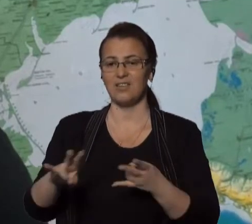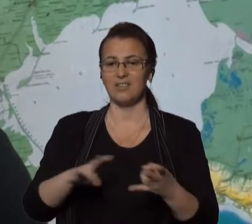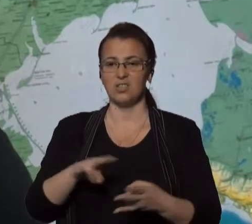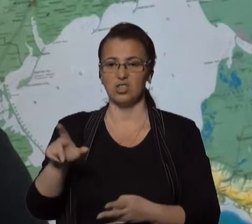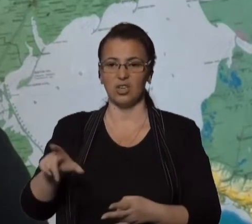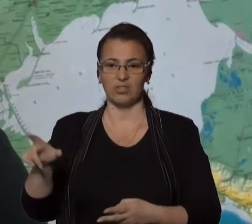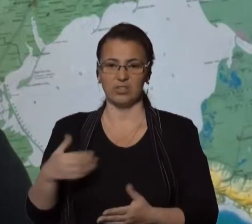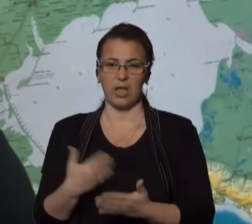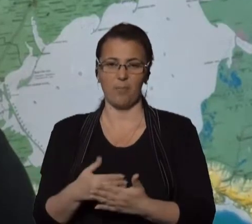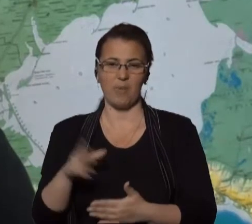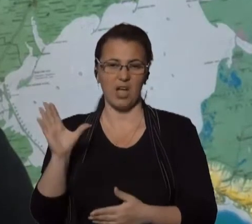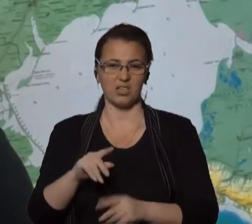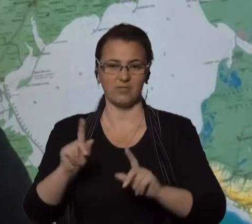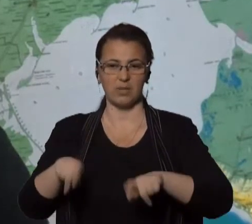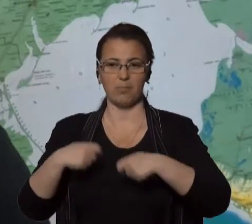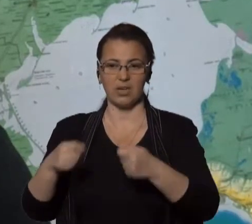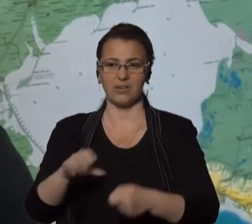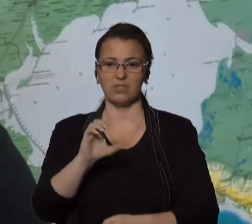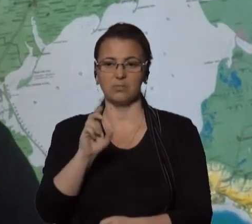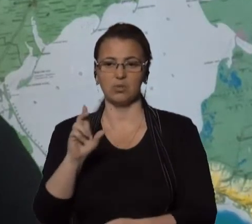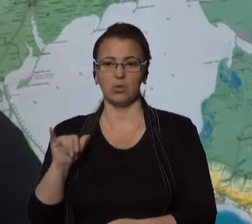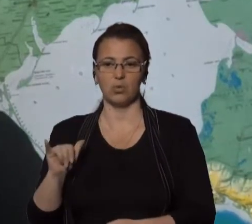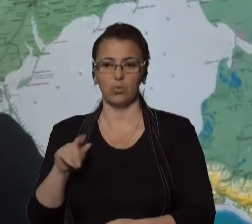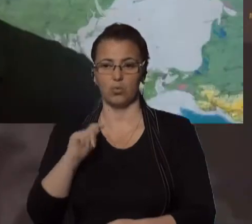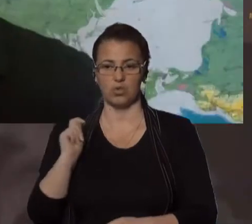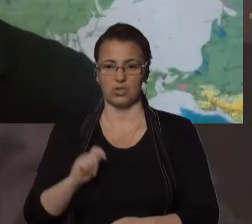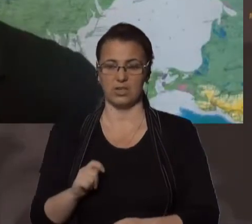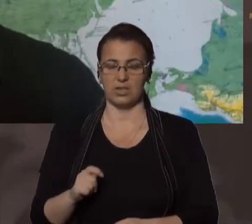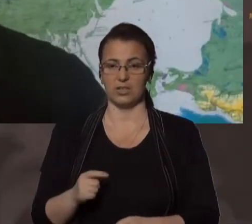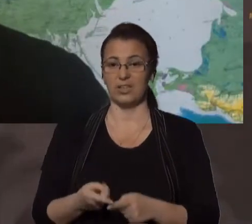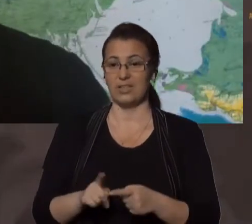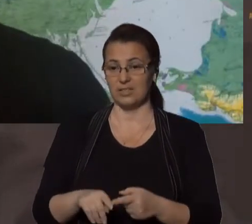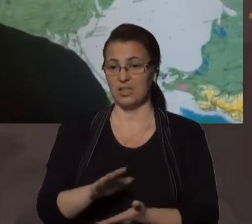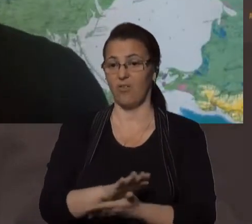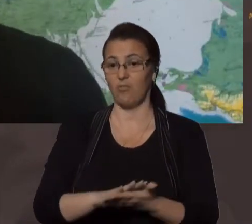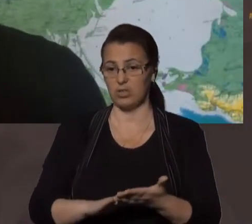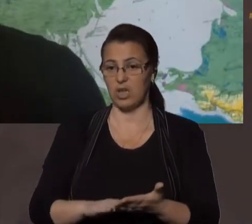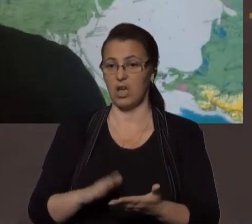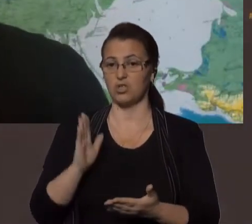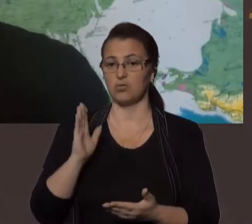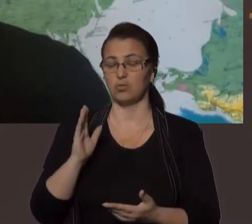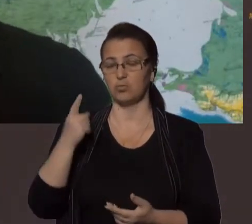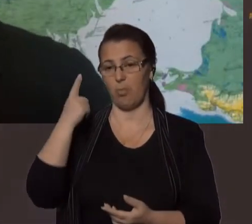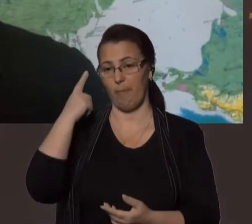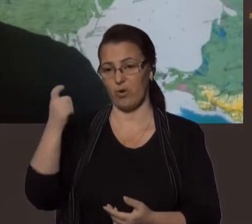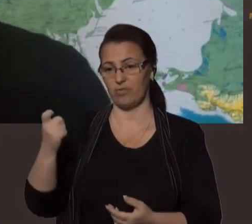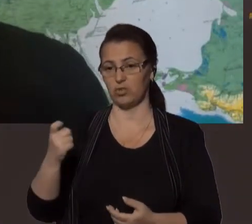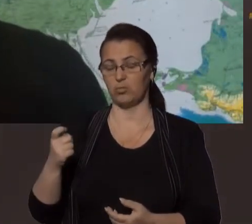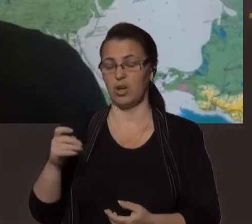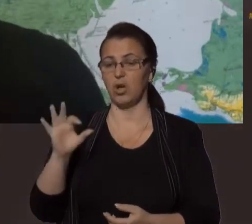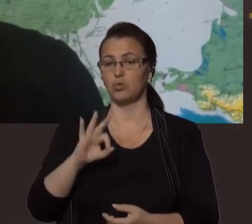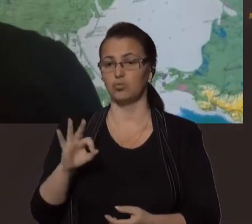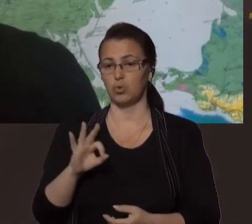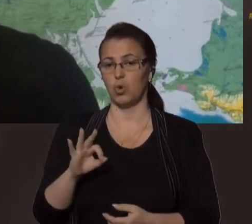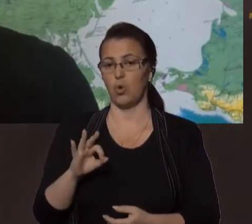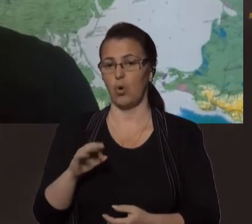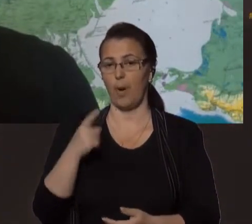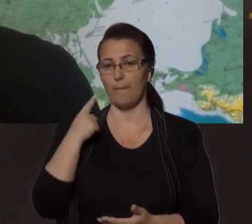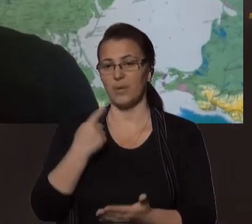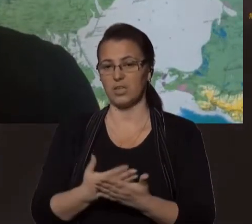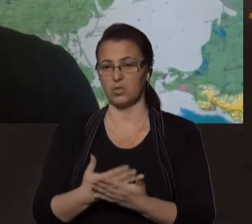Майже всіх було передано до Служби безпеки України, які в подальшому вже й повідомляють про підозри